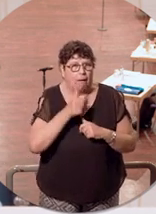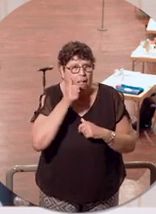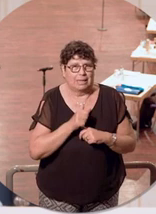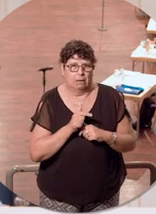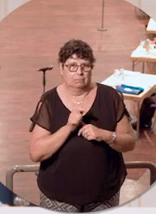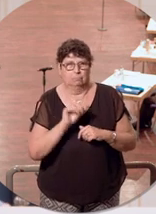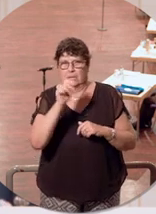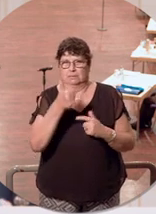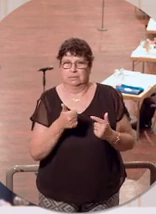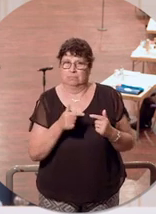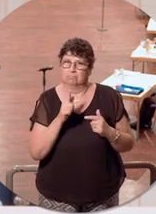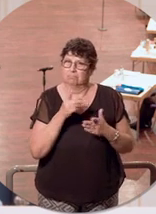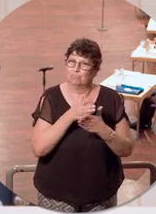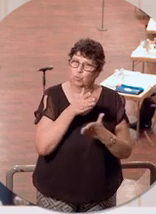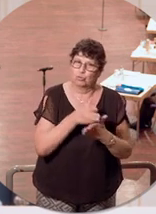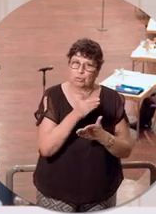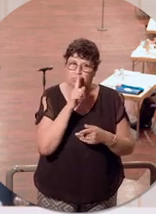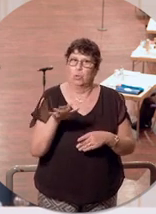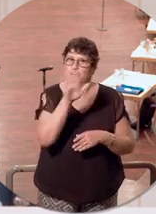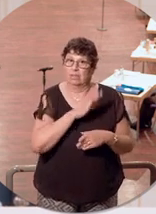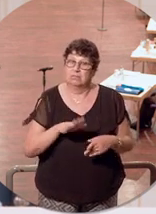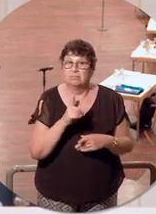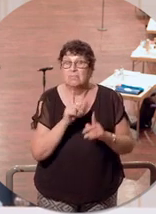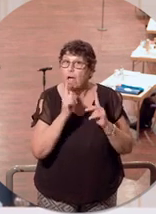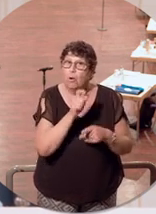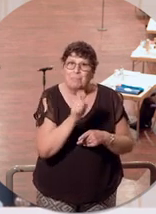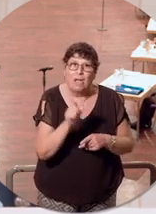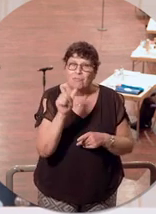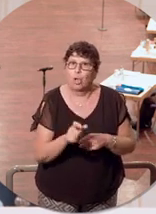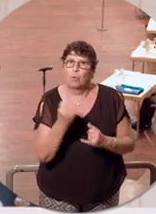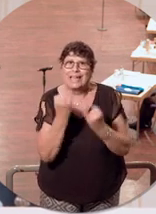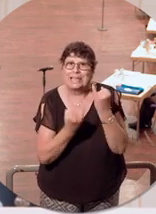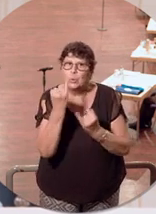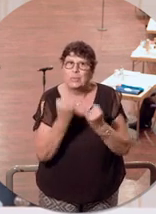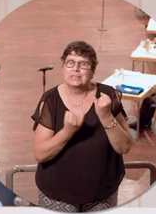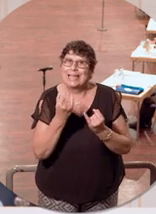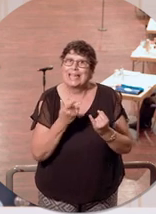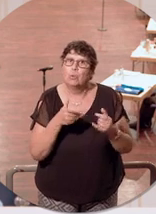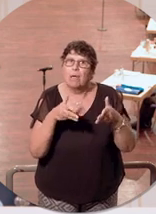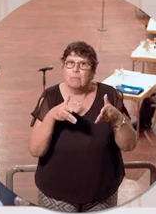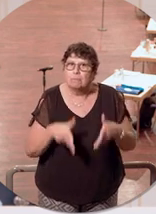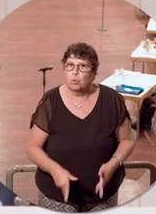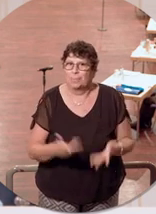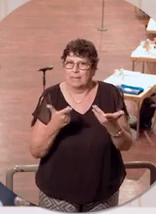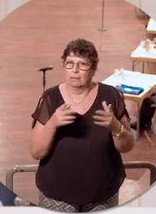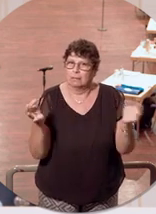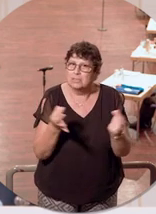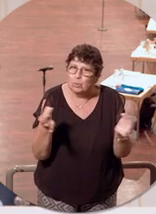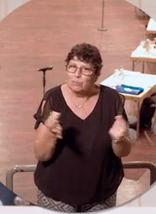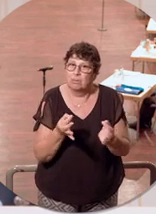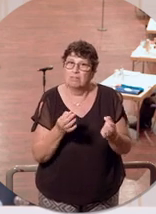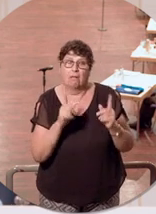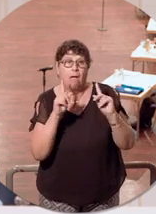leider, was die Demografie angeht, auch eine Bevölkerung. Das hat mit dem Industrie- und Bergbaustandort zu tun, die eben stärker